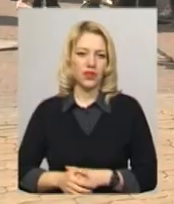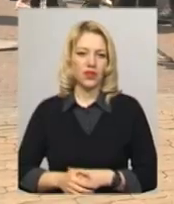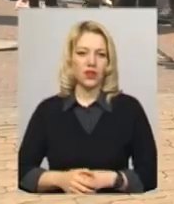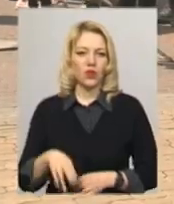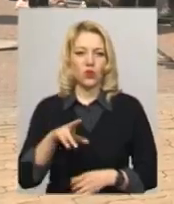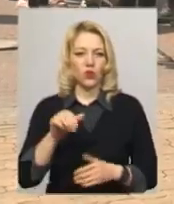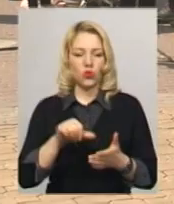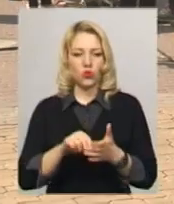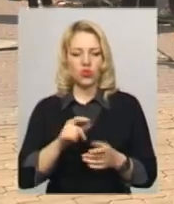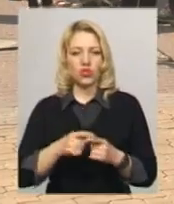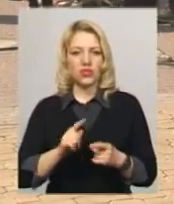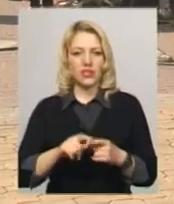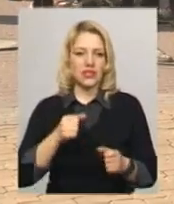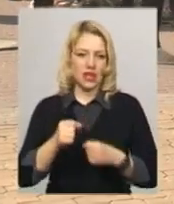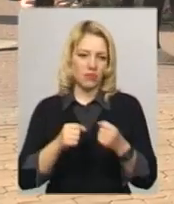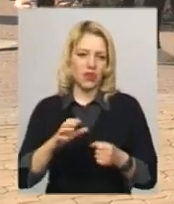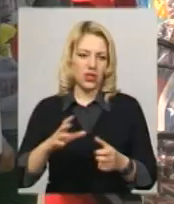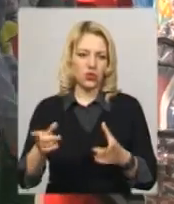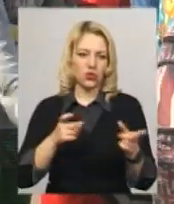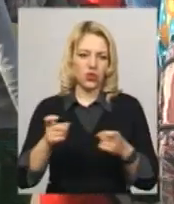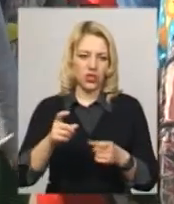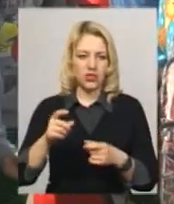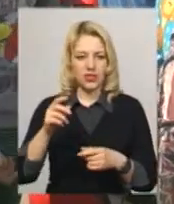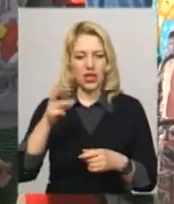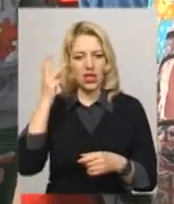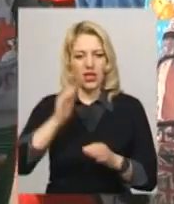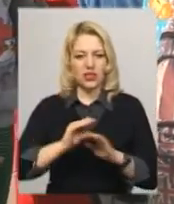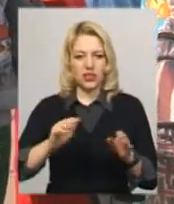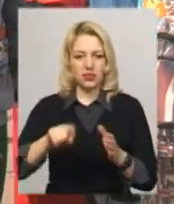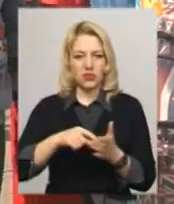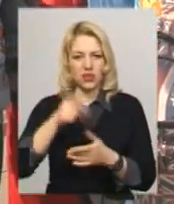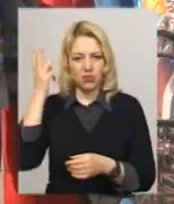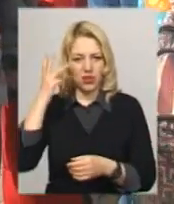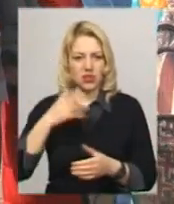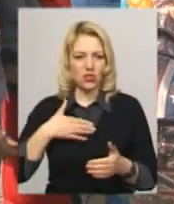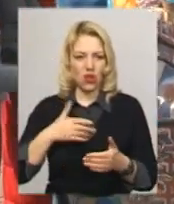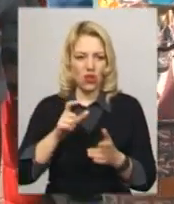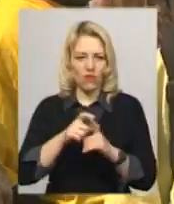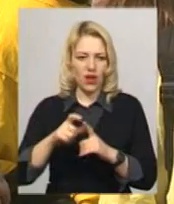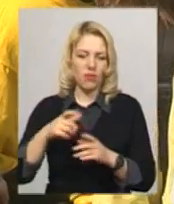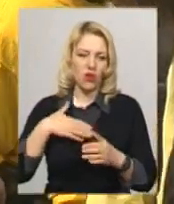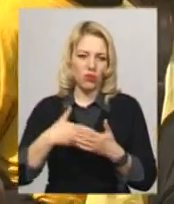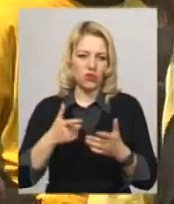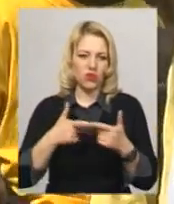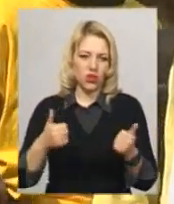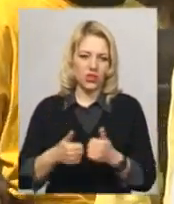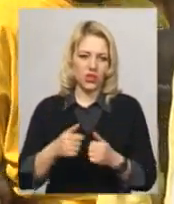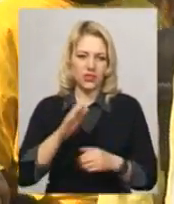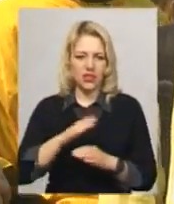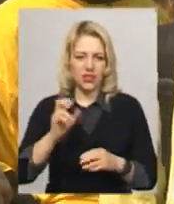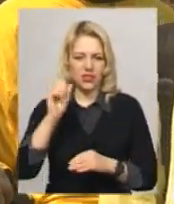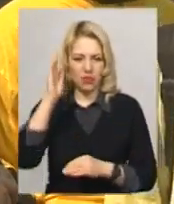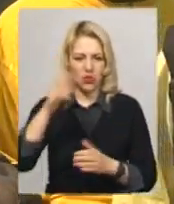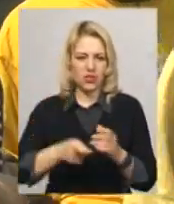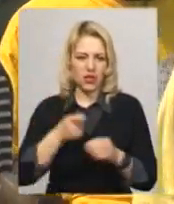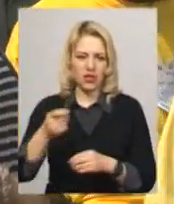До участі у фан-забігу долучилися школярі п'яти шкіл Хмельницького. За словами голови громадської організації «Молодь за майбутнє» Лесі Романюк, заявку на